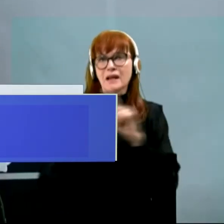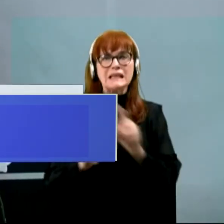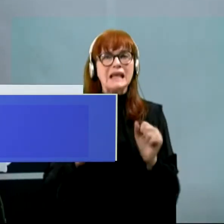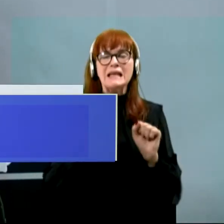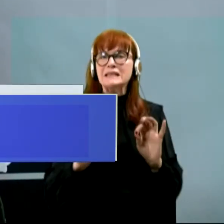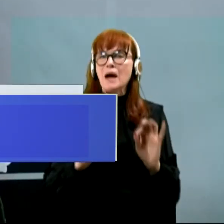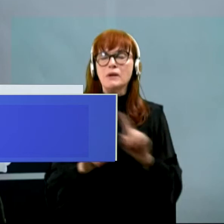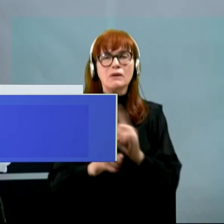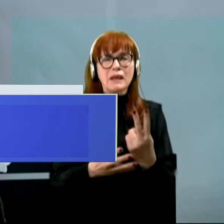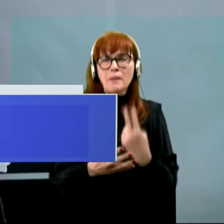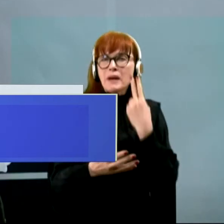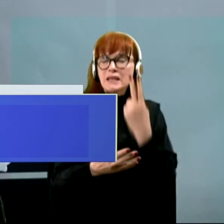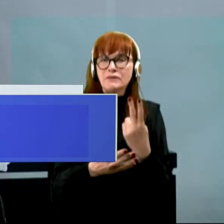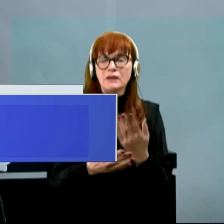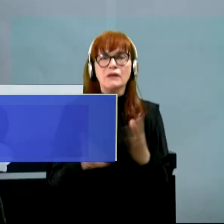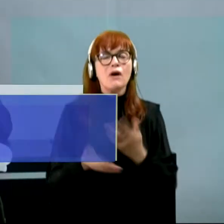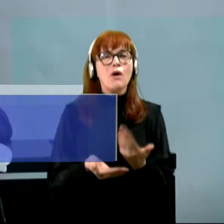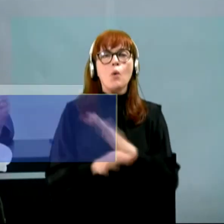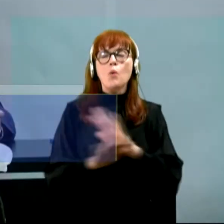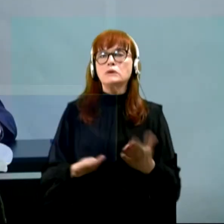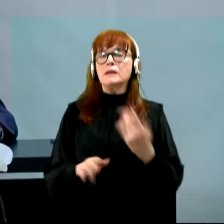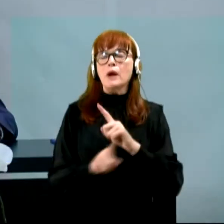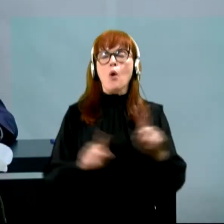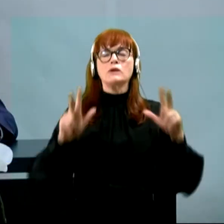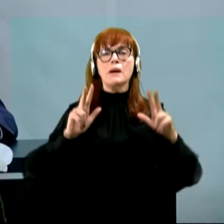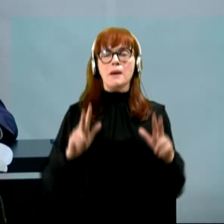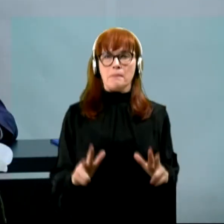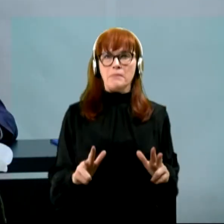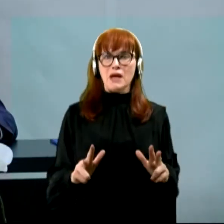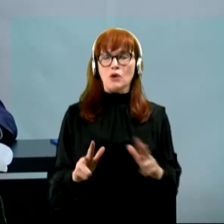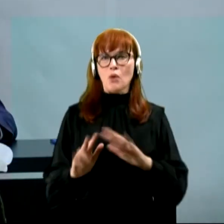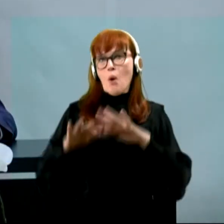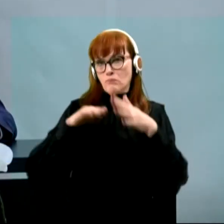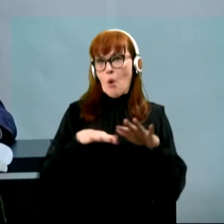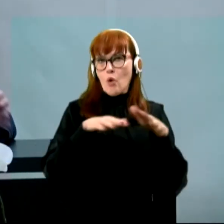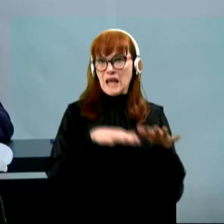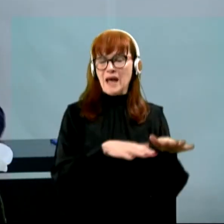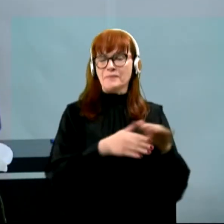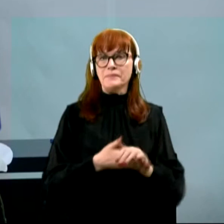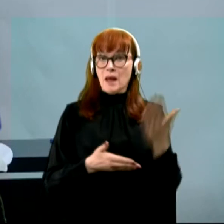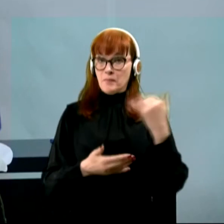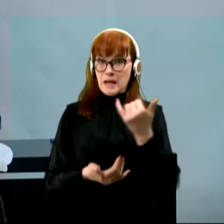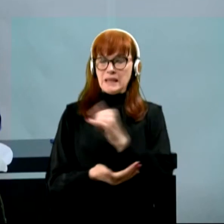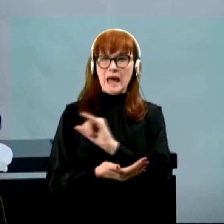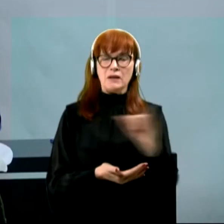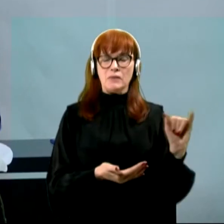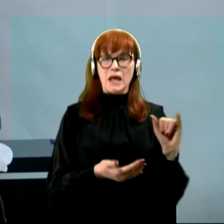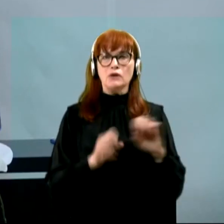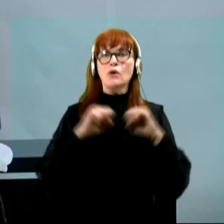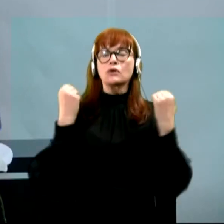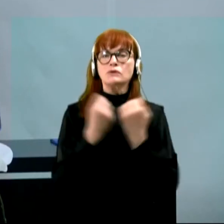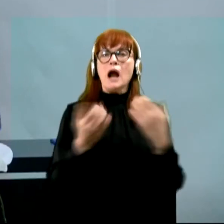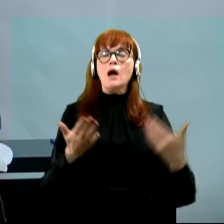nepredvidljivo in vseprej kot mirno morje. Pred letom dni je stranka